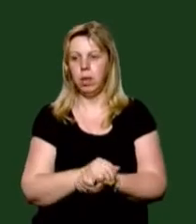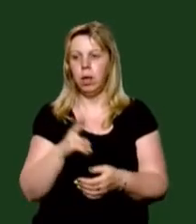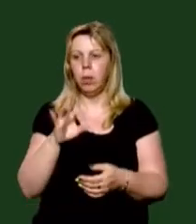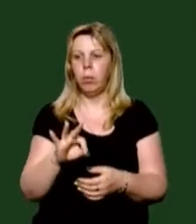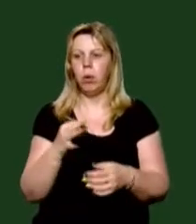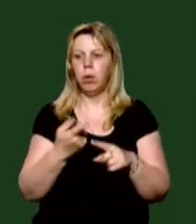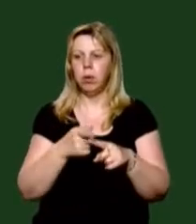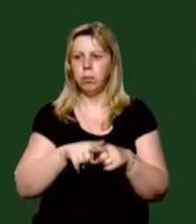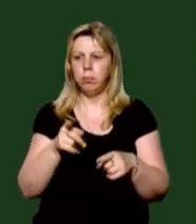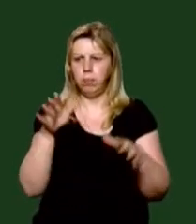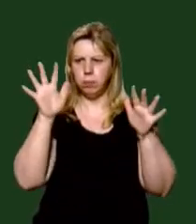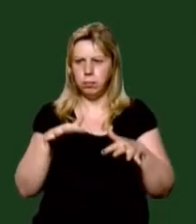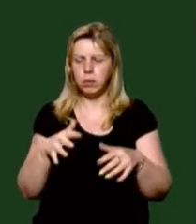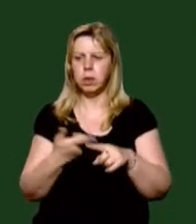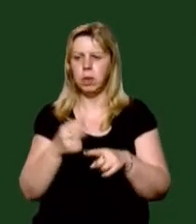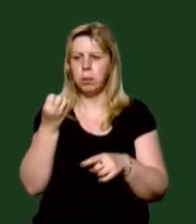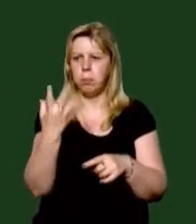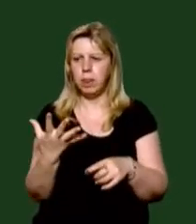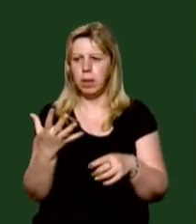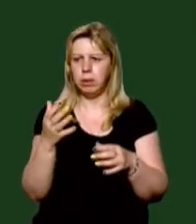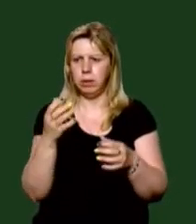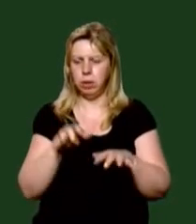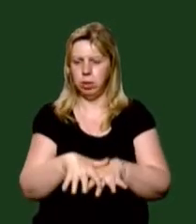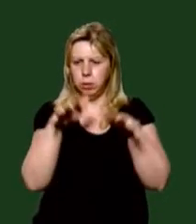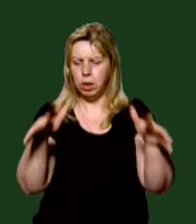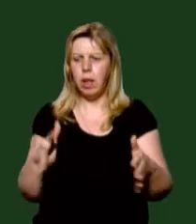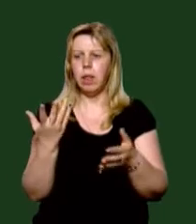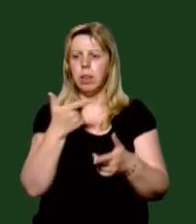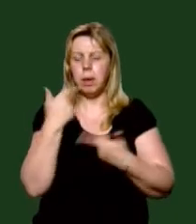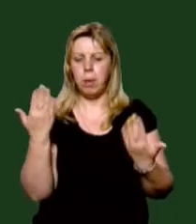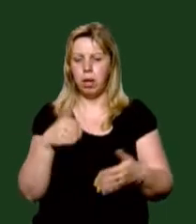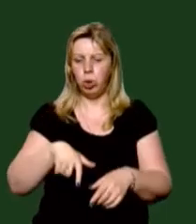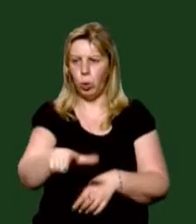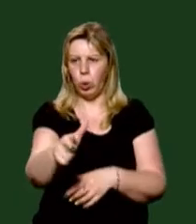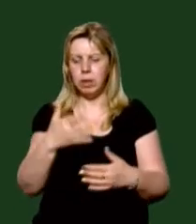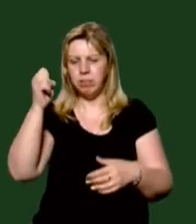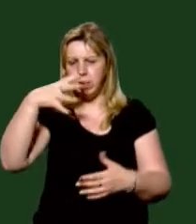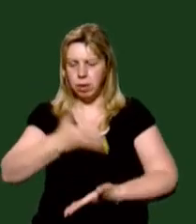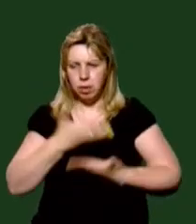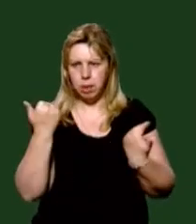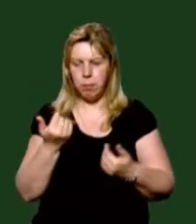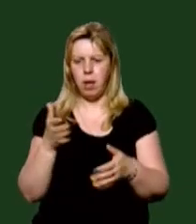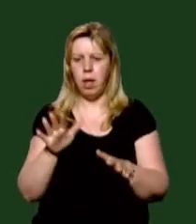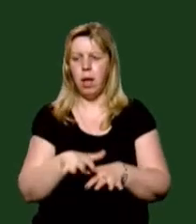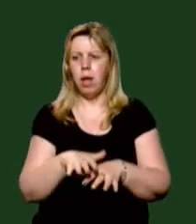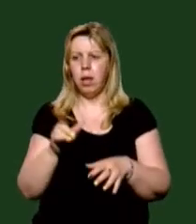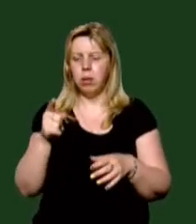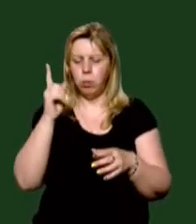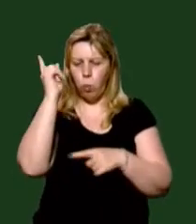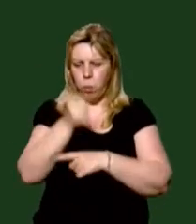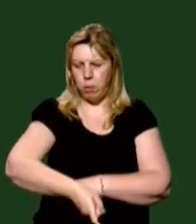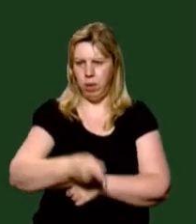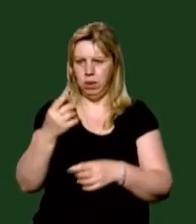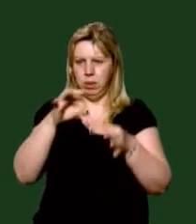присілку «Стебний» є 15 розмивів, де відсутня дорога. Нема світла, підмило опори,